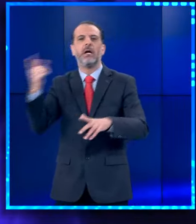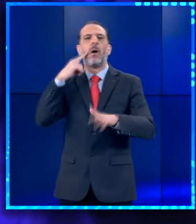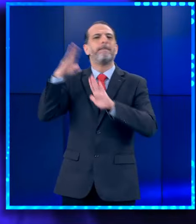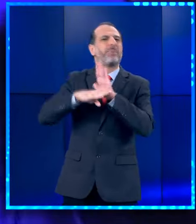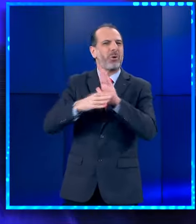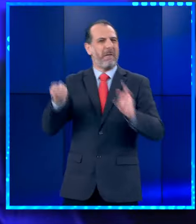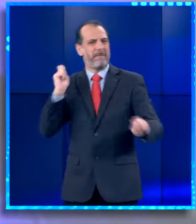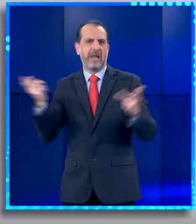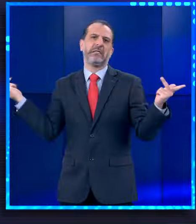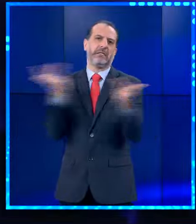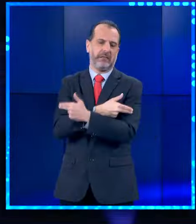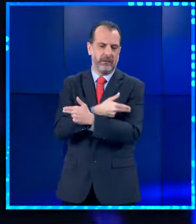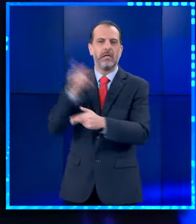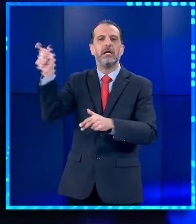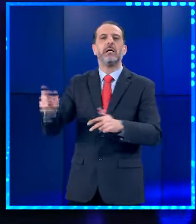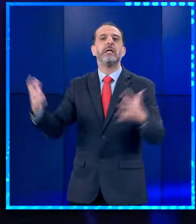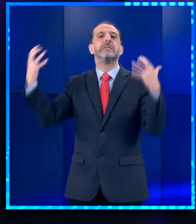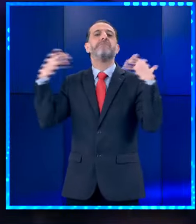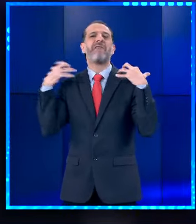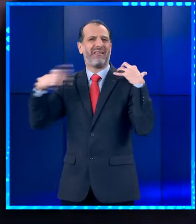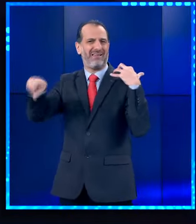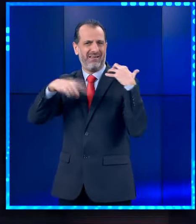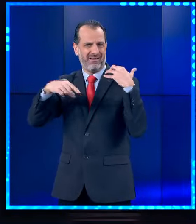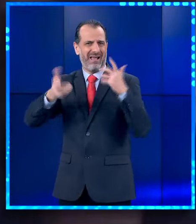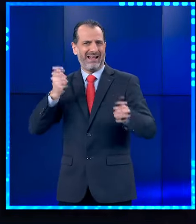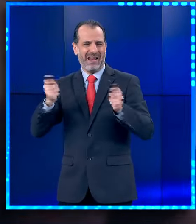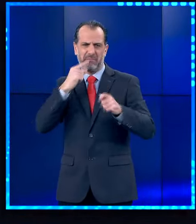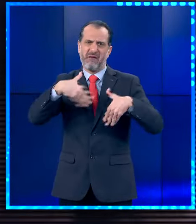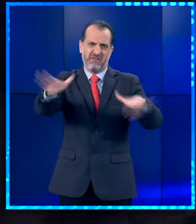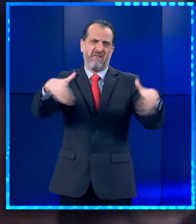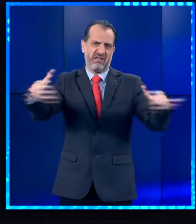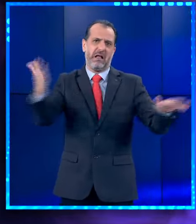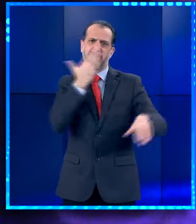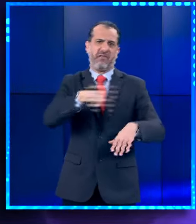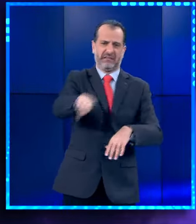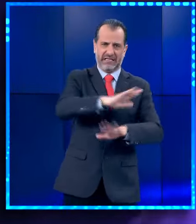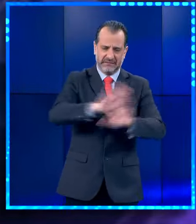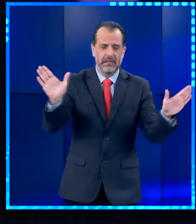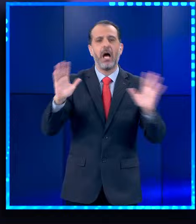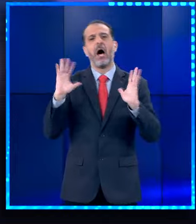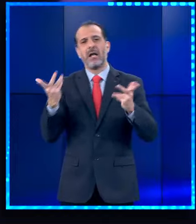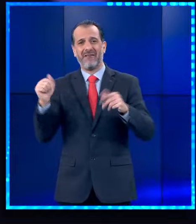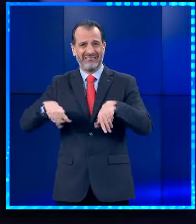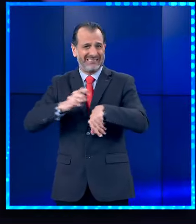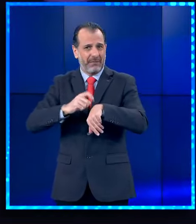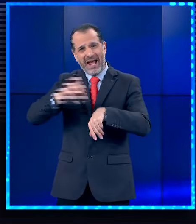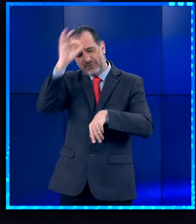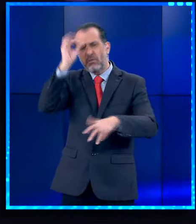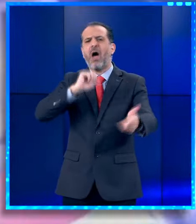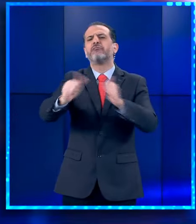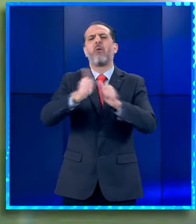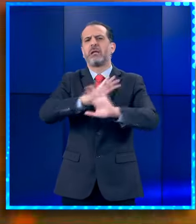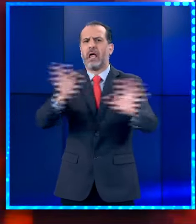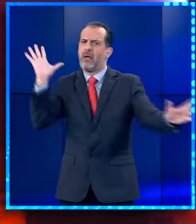καταστήματος ενημέρωσαν τους ταμόζυμες να αποχωρήσουν από το κλαμπ. Να σου πω ωστόσο ότι η διαδικασία κινείται αυταπάγγελτα από την